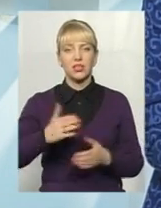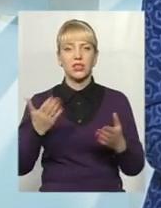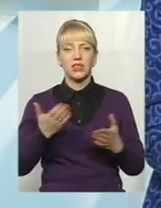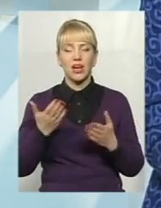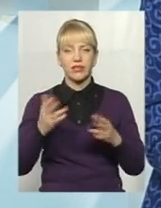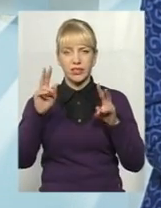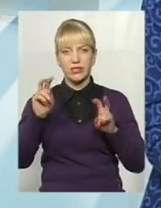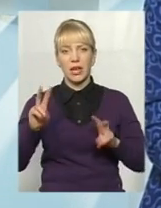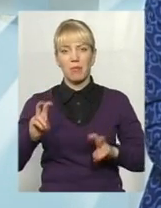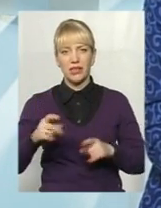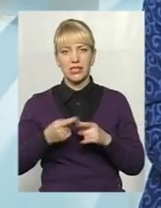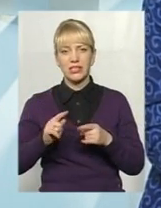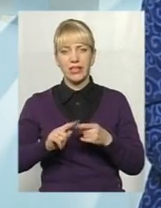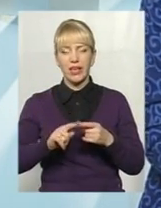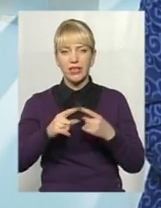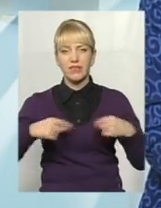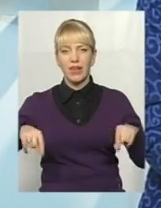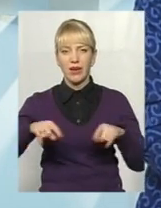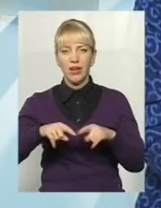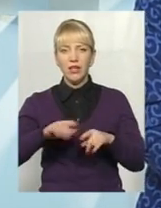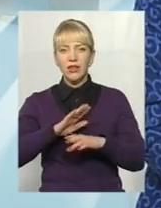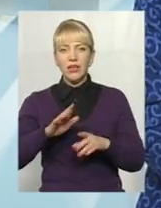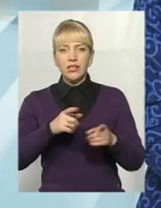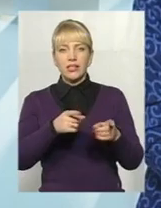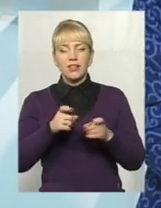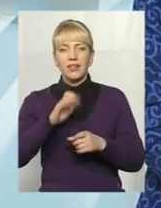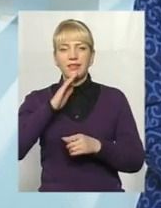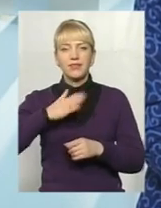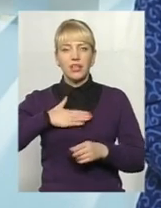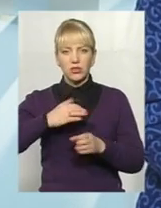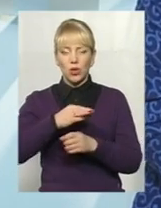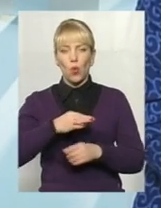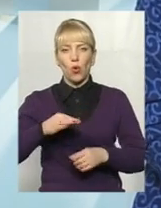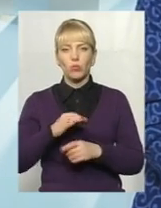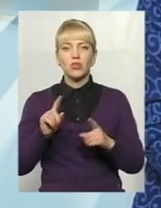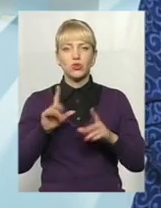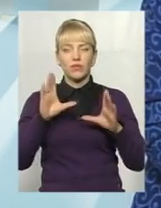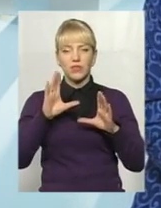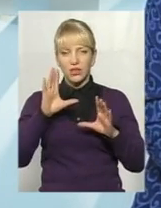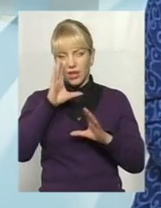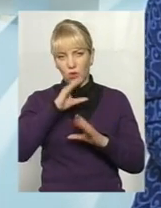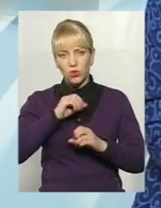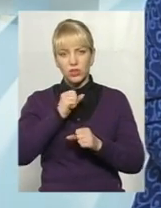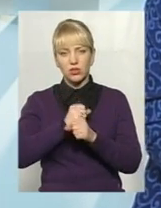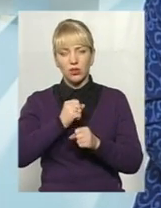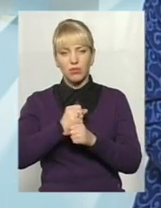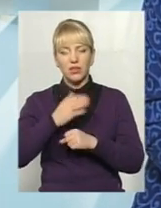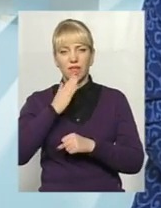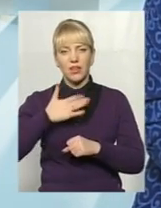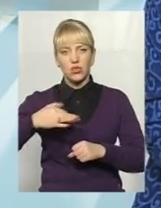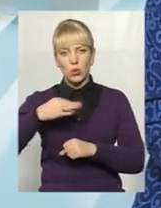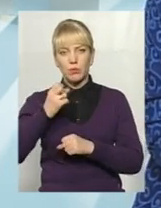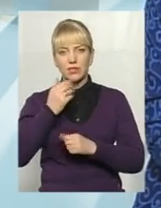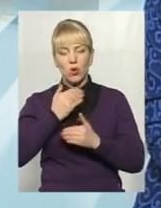сегменти цієї сфери не задіяні в нашій області, що вдалося зробити за останній період, які